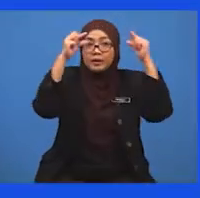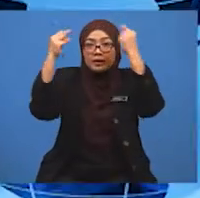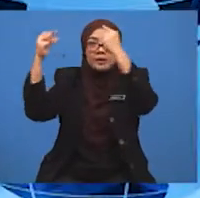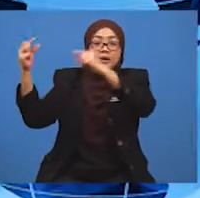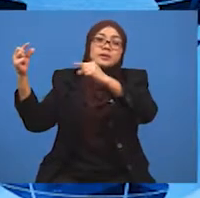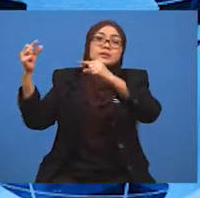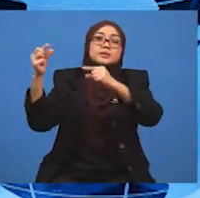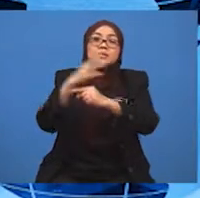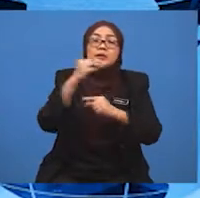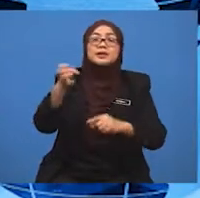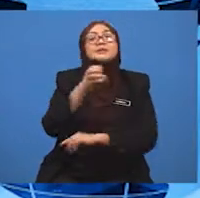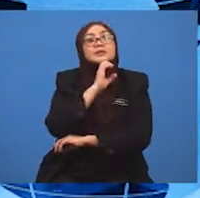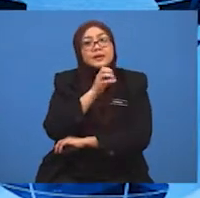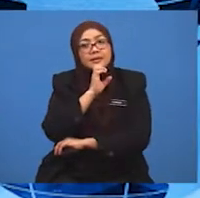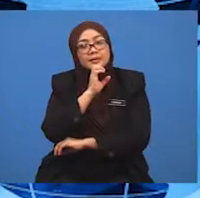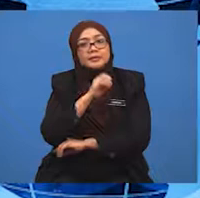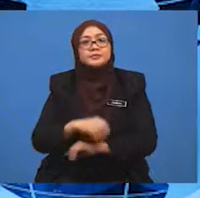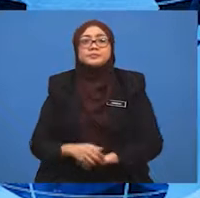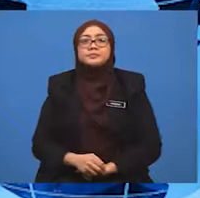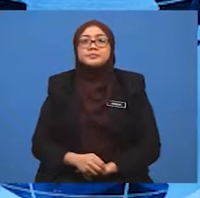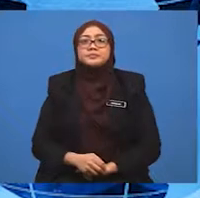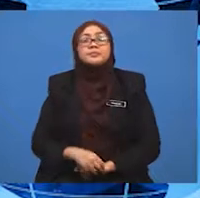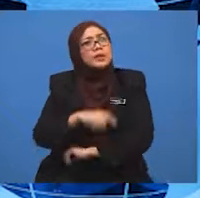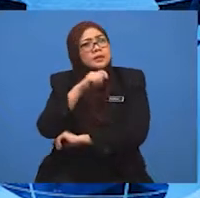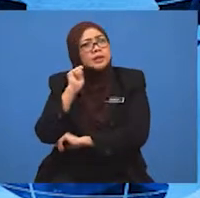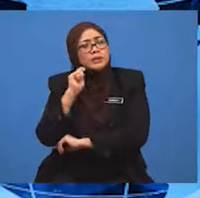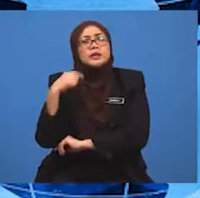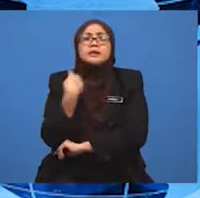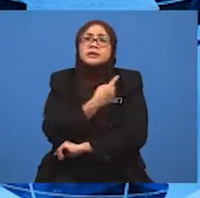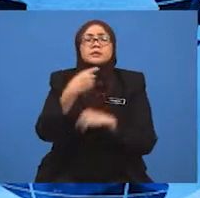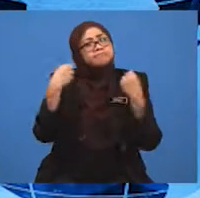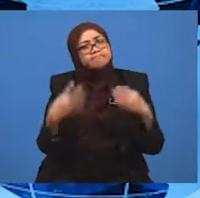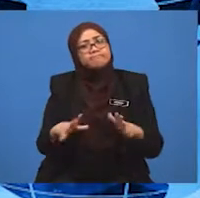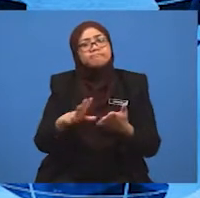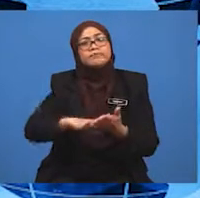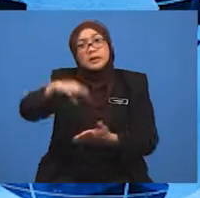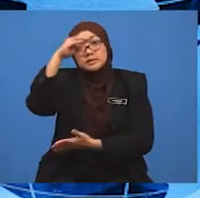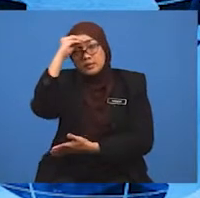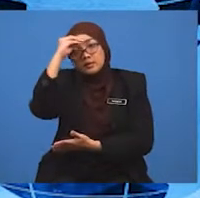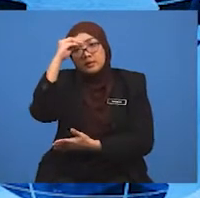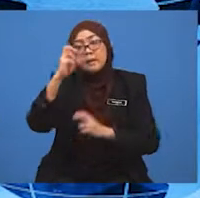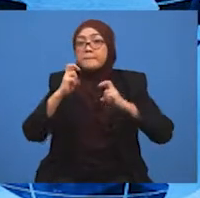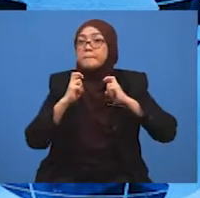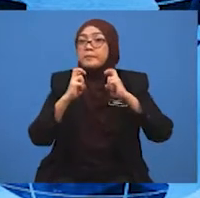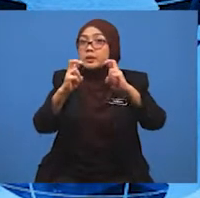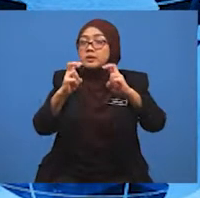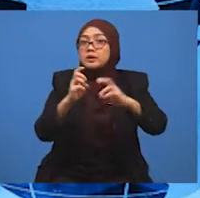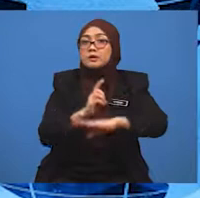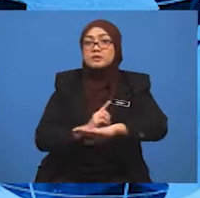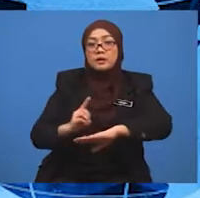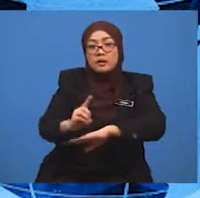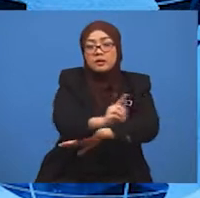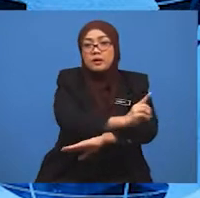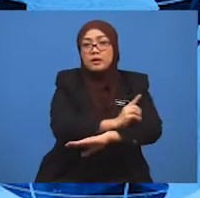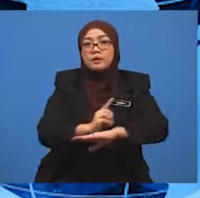Baiklah murid-murid, sebentar tadi kita telah mempelajari pengangkutan darat di Malaysia